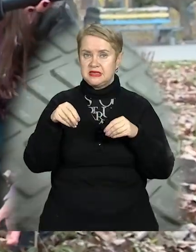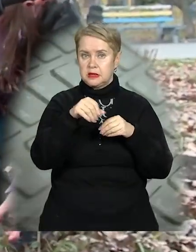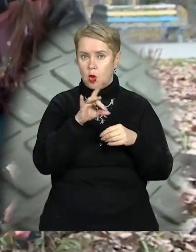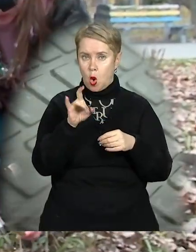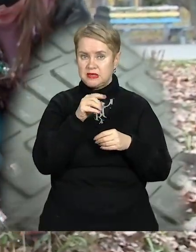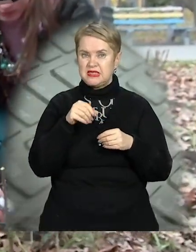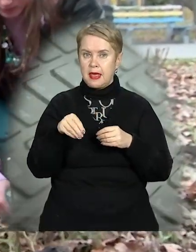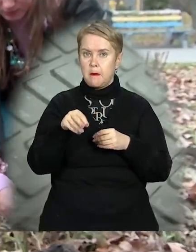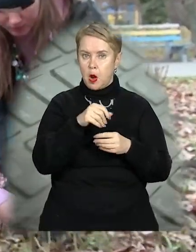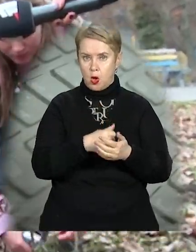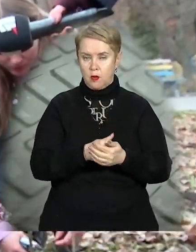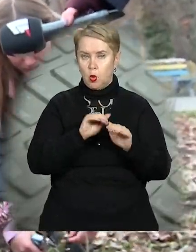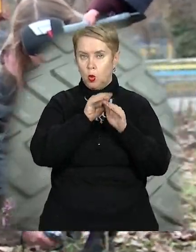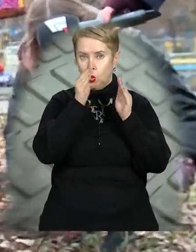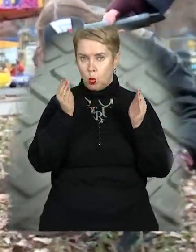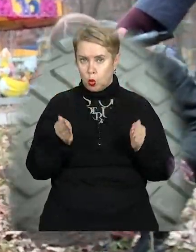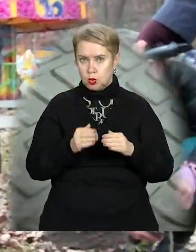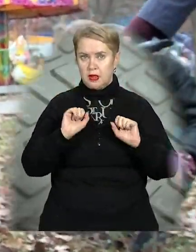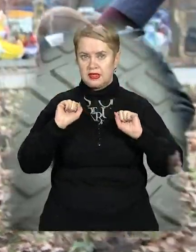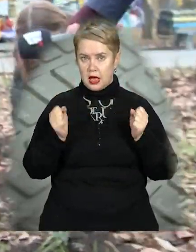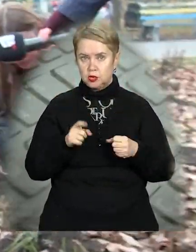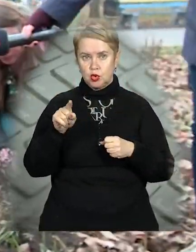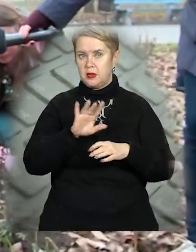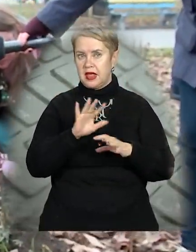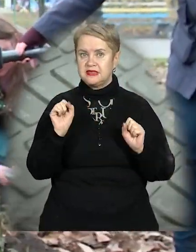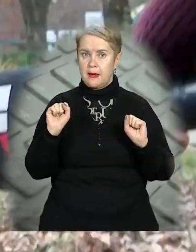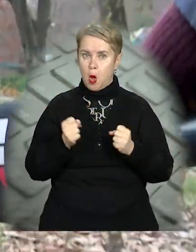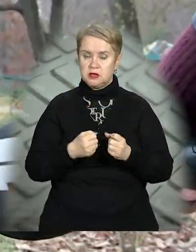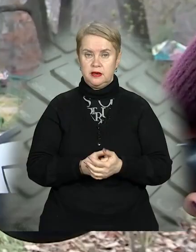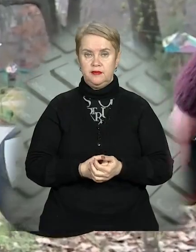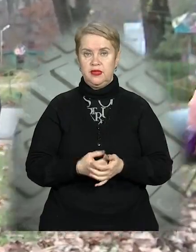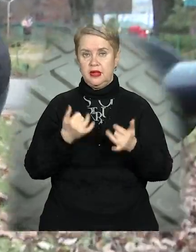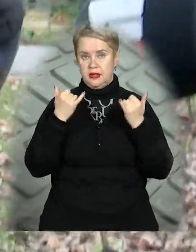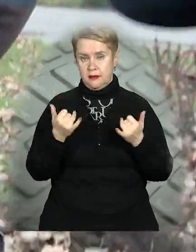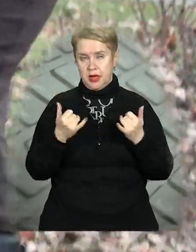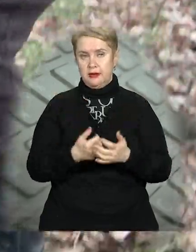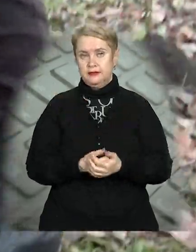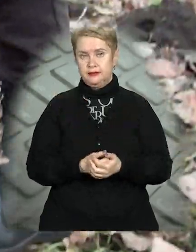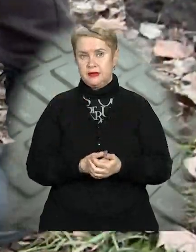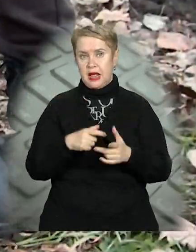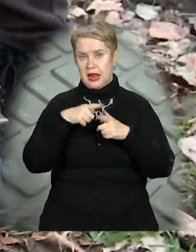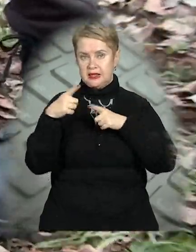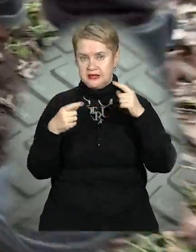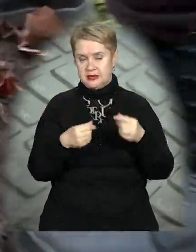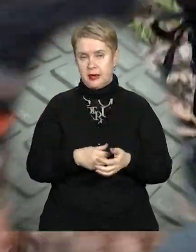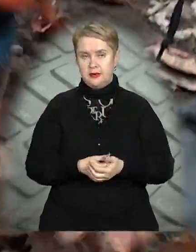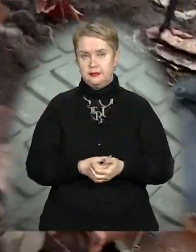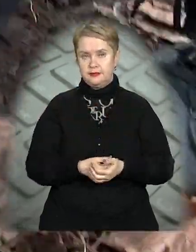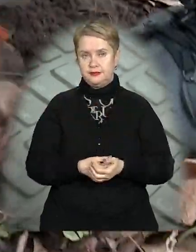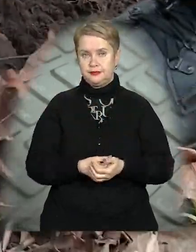рози землею, вкутуємо їх на зиму, щоб вони не замерзли. Тепер зі ми лістиками ось так